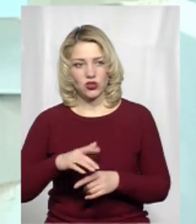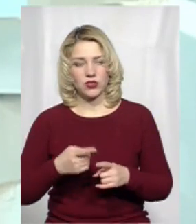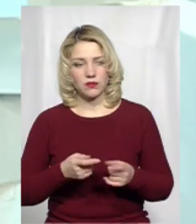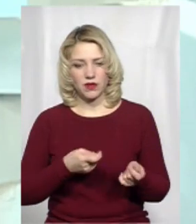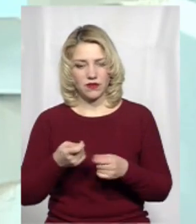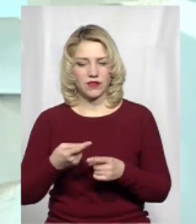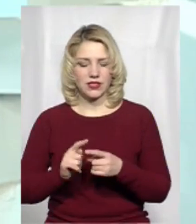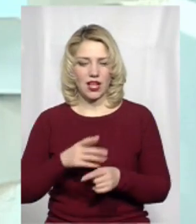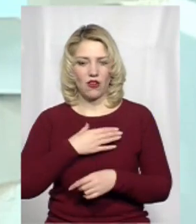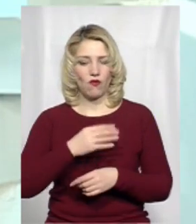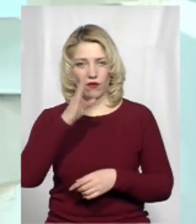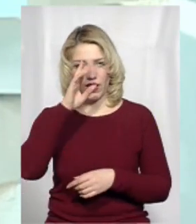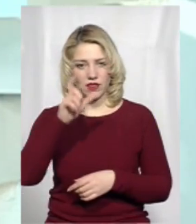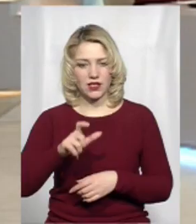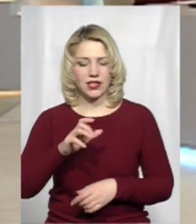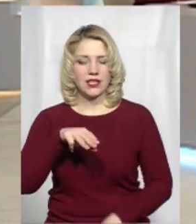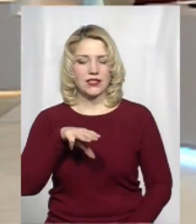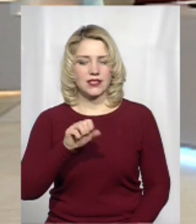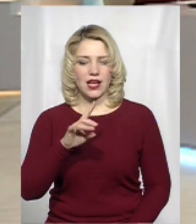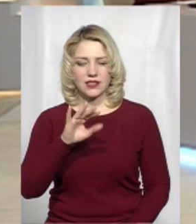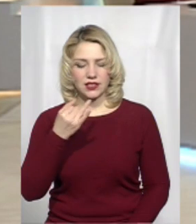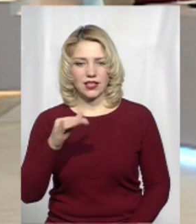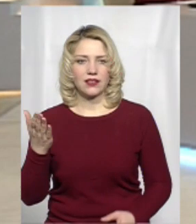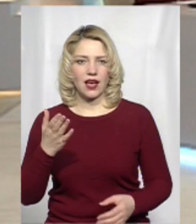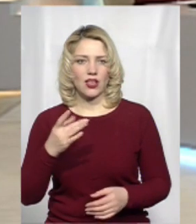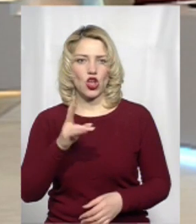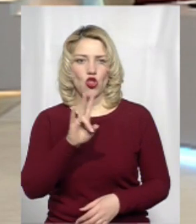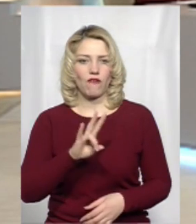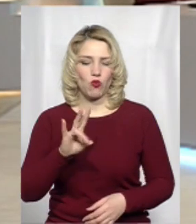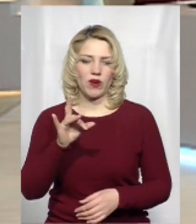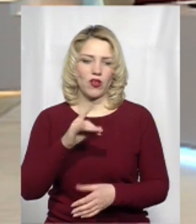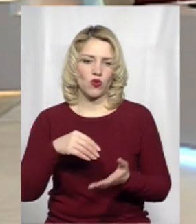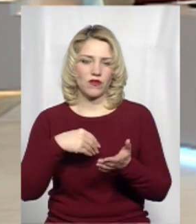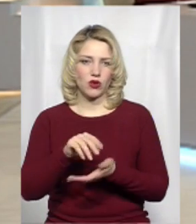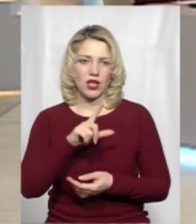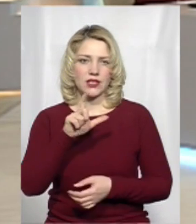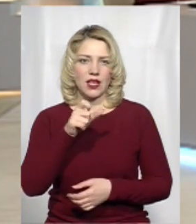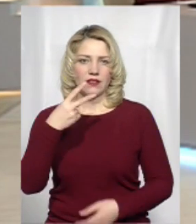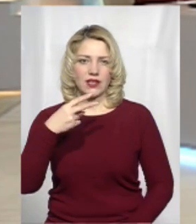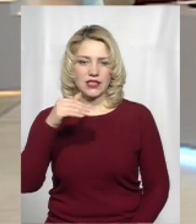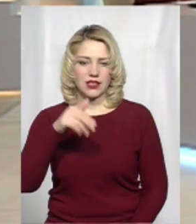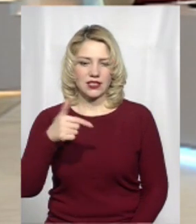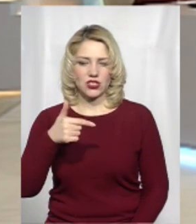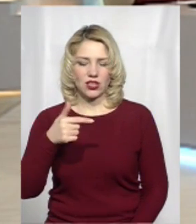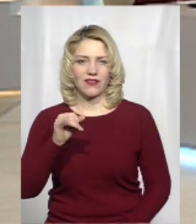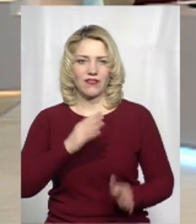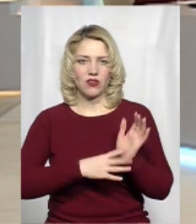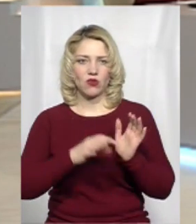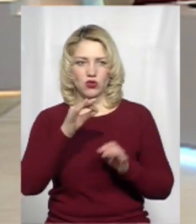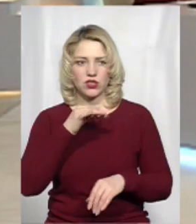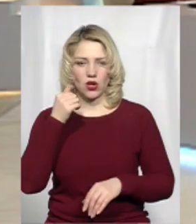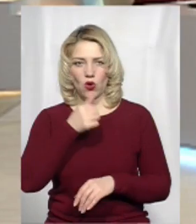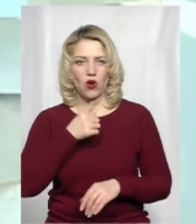Це львів'янин Ігор Скальський, який в Новушицькому районі викупив за буквально 20 тисяч гривень у свій час в 90-х роках.